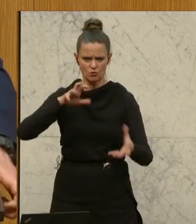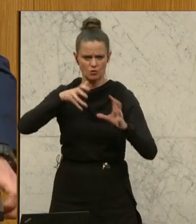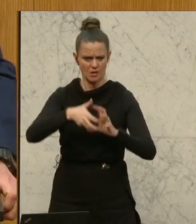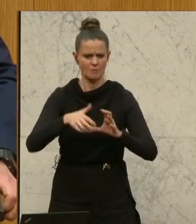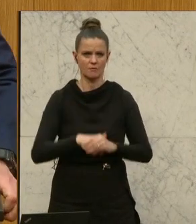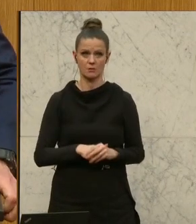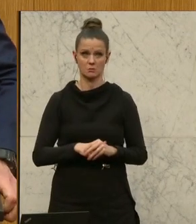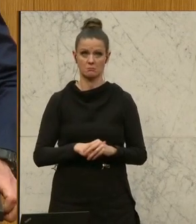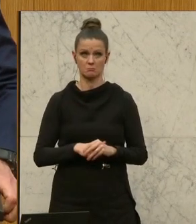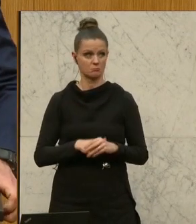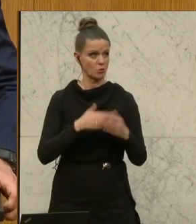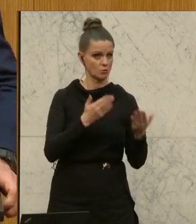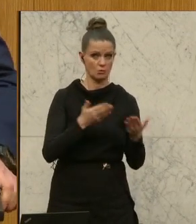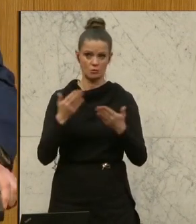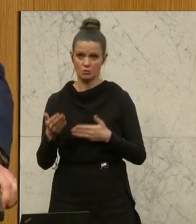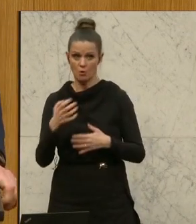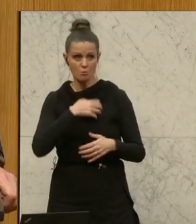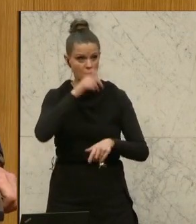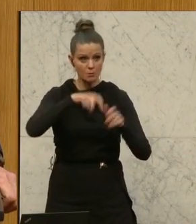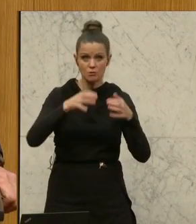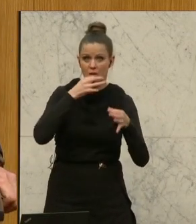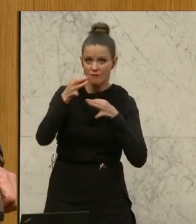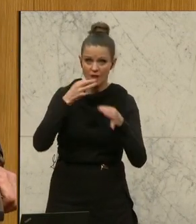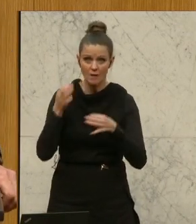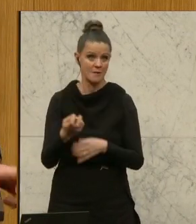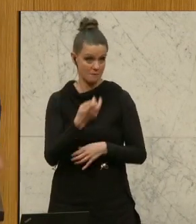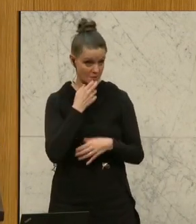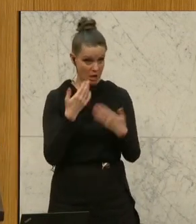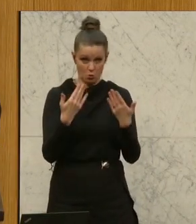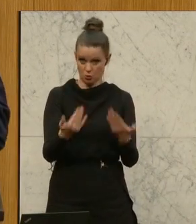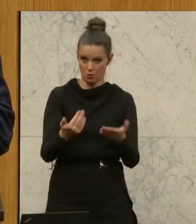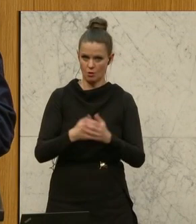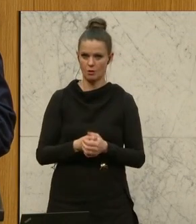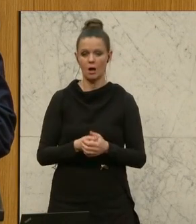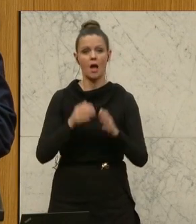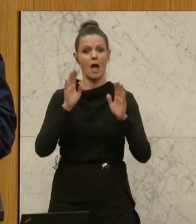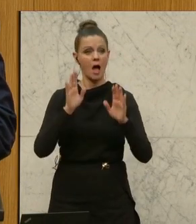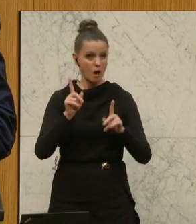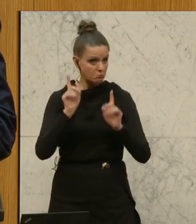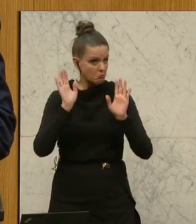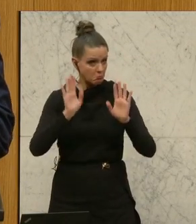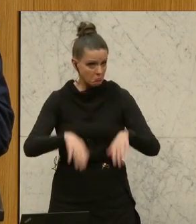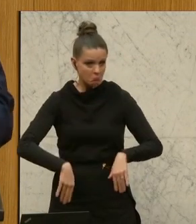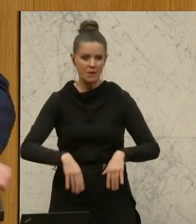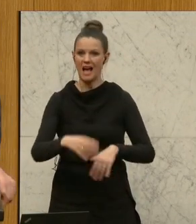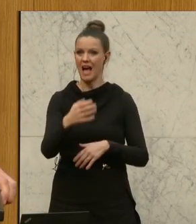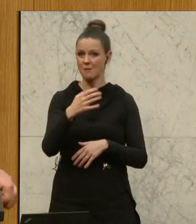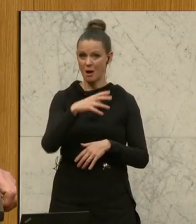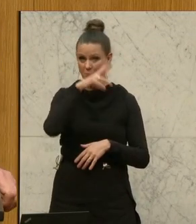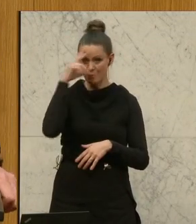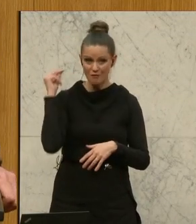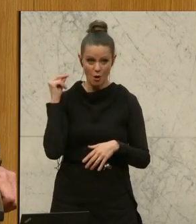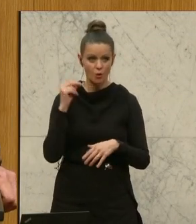Da wie dort ist kein einziger Bürger gefragt worden, ob er das denn alles haben will. Aber auslöffeln soll die Bevölkerung alles das, was sie Ihnen